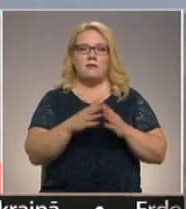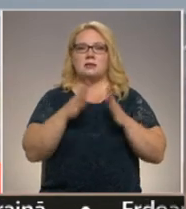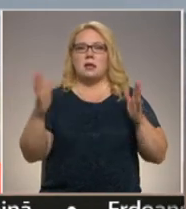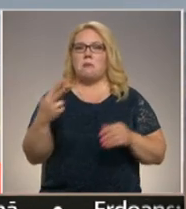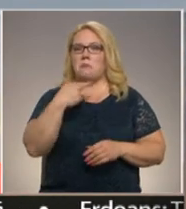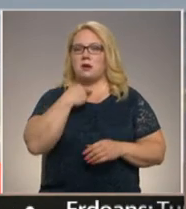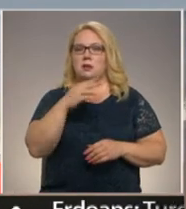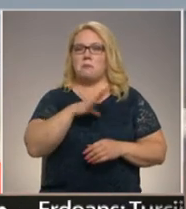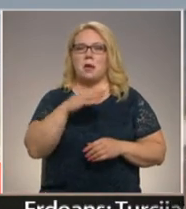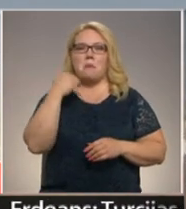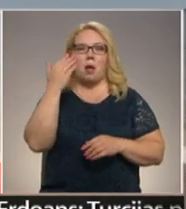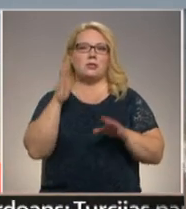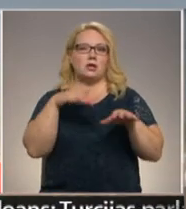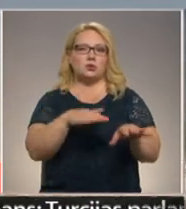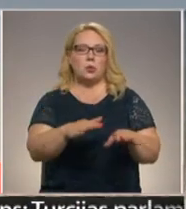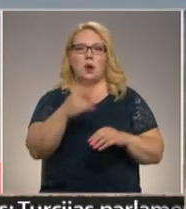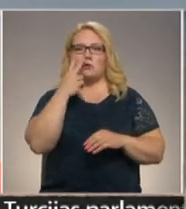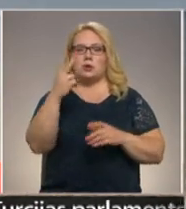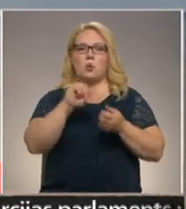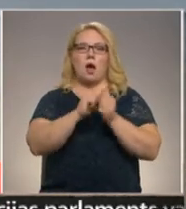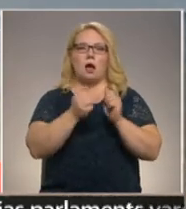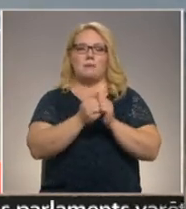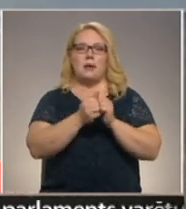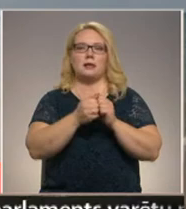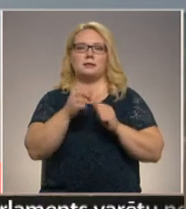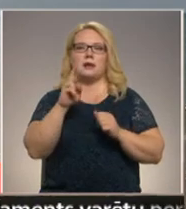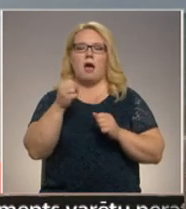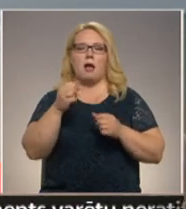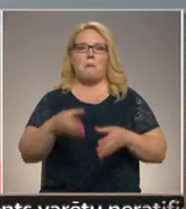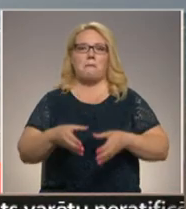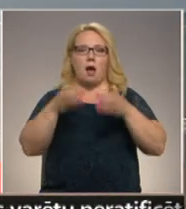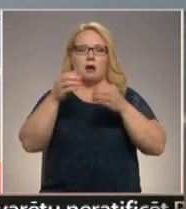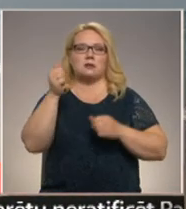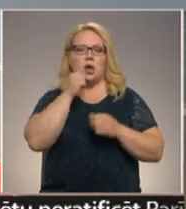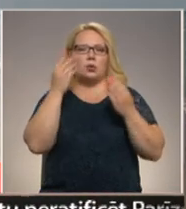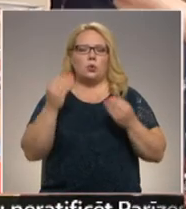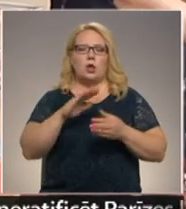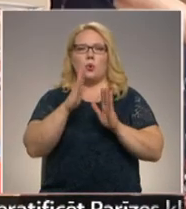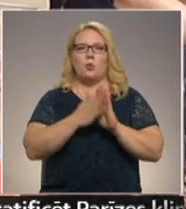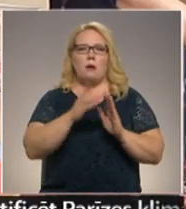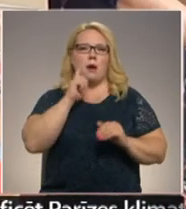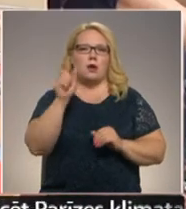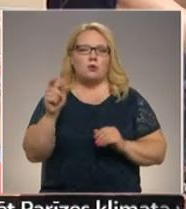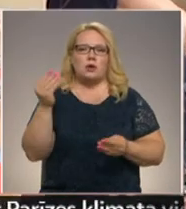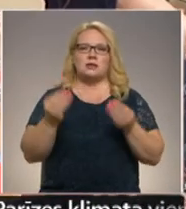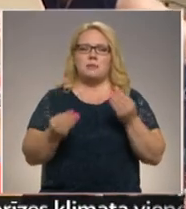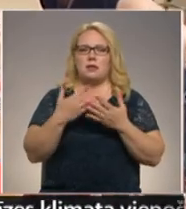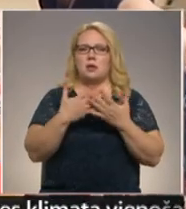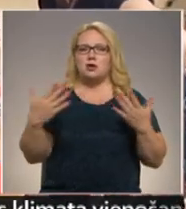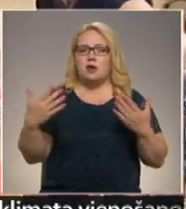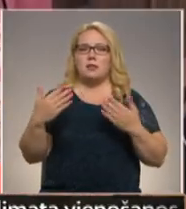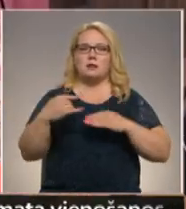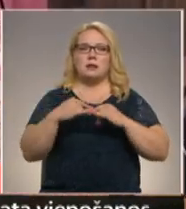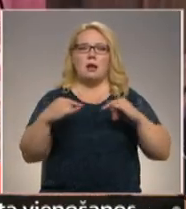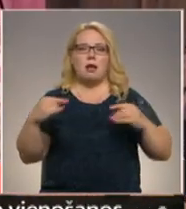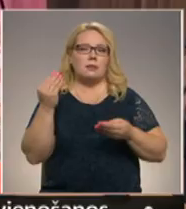pārsteigums bijusi Baltijas jūra un skati no akmeņra gabākas. Katru dienu kopā ar vietējiem jauniešiem tiek izspēlētas dažādas galda